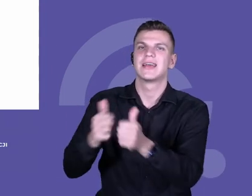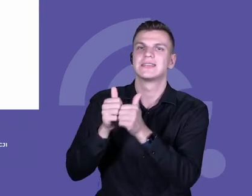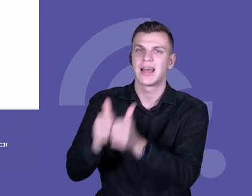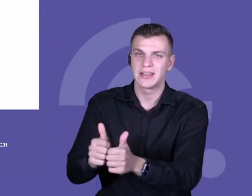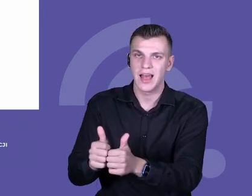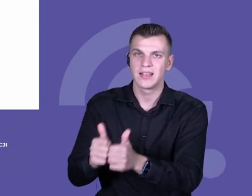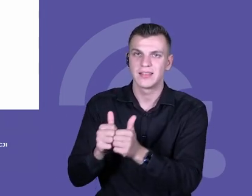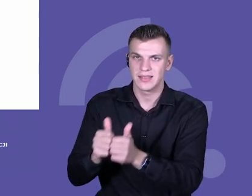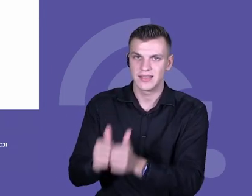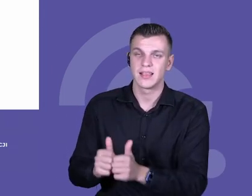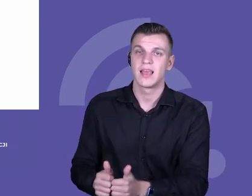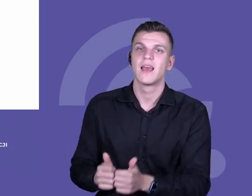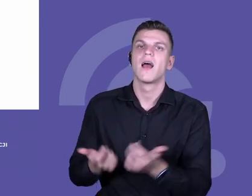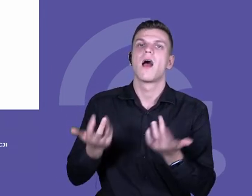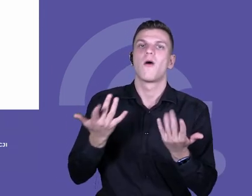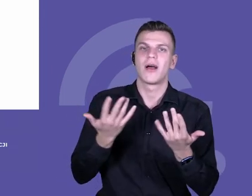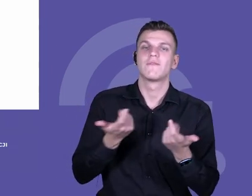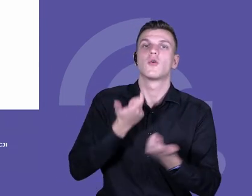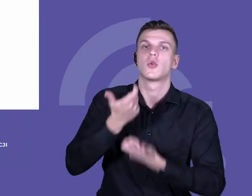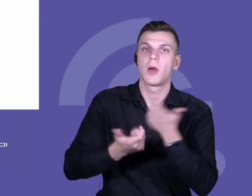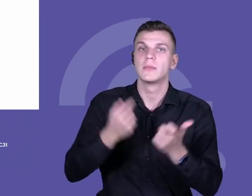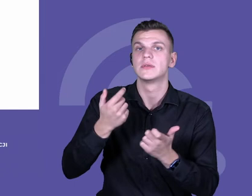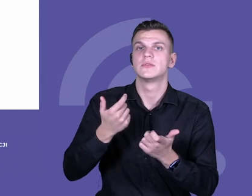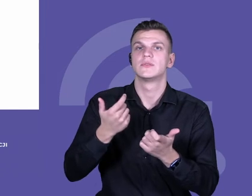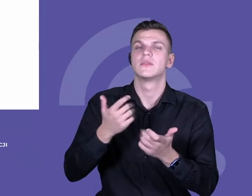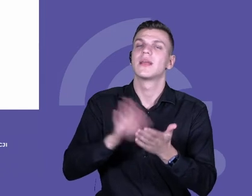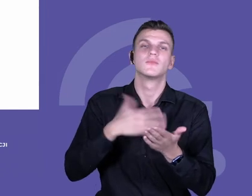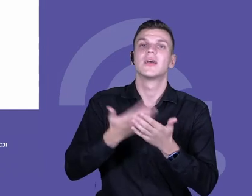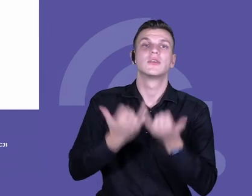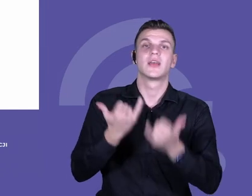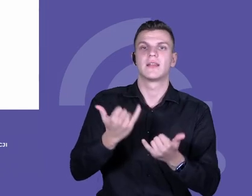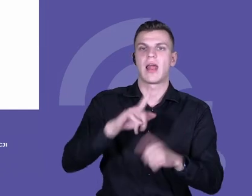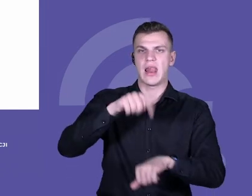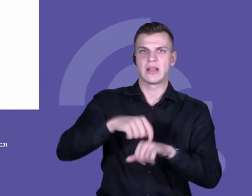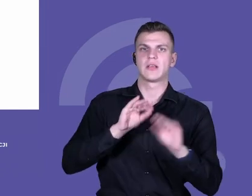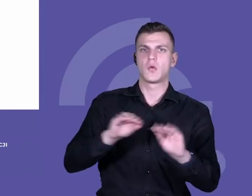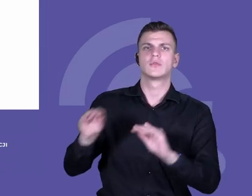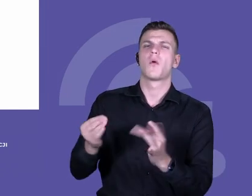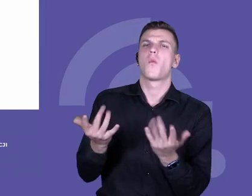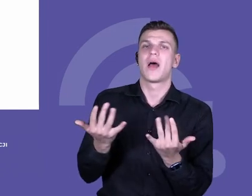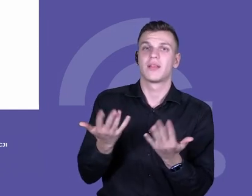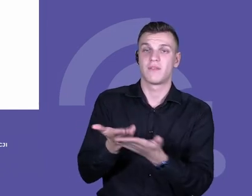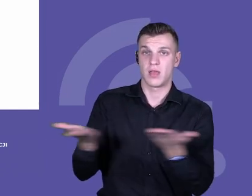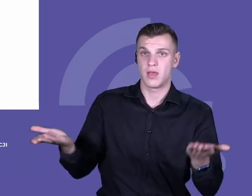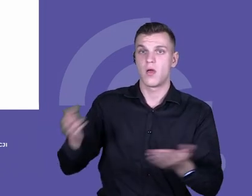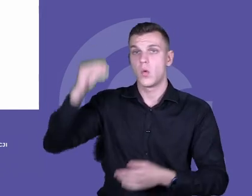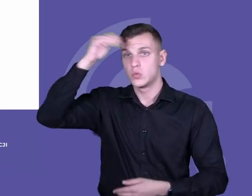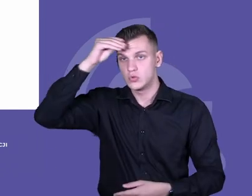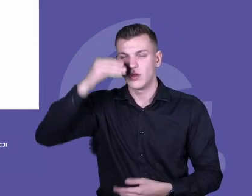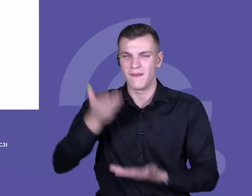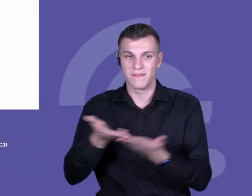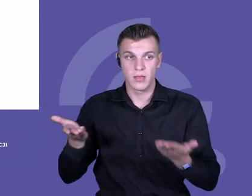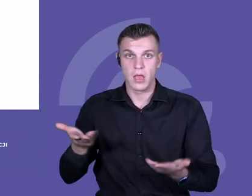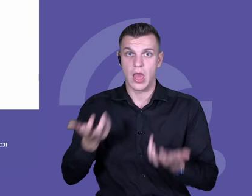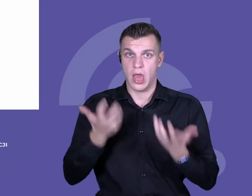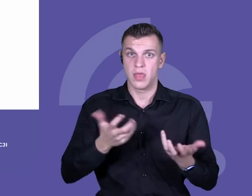poprzez, jeżeli lekcje i zajęcia są zbyt łatwe, to uczniowie niewiele się uczą, jeżeli są